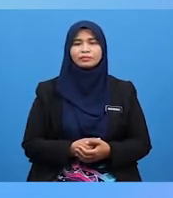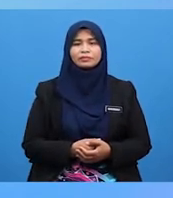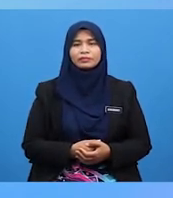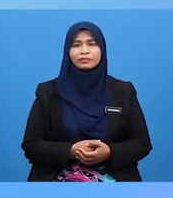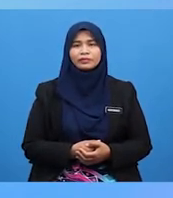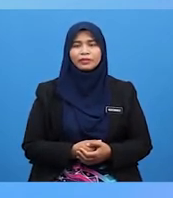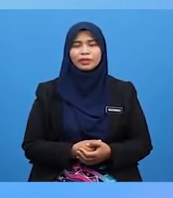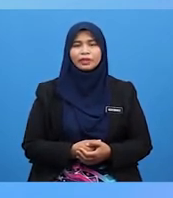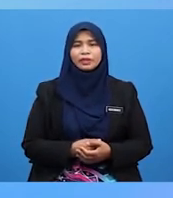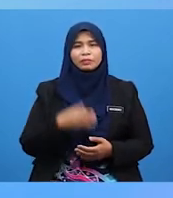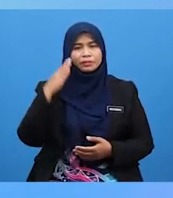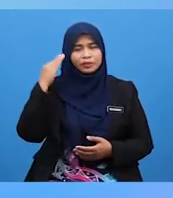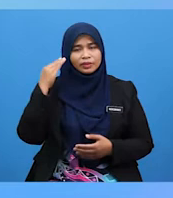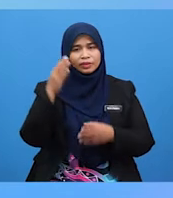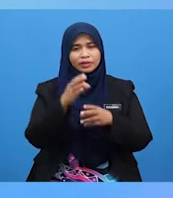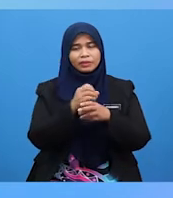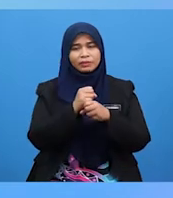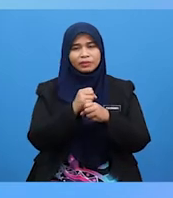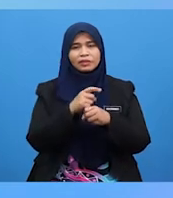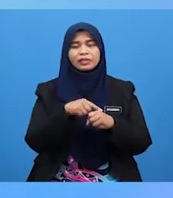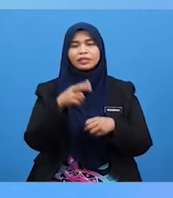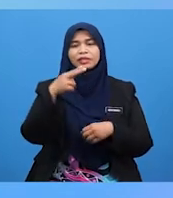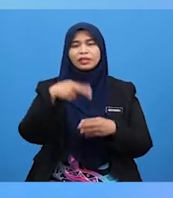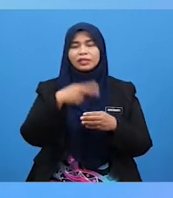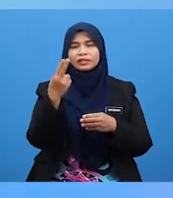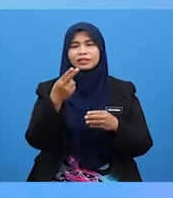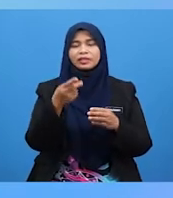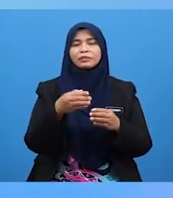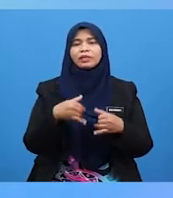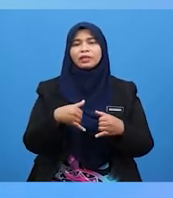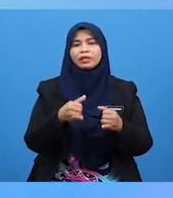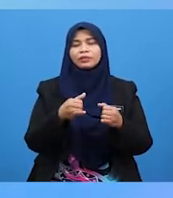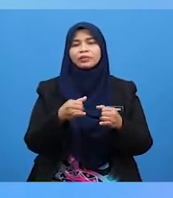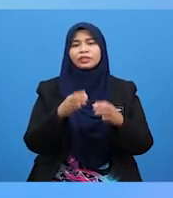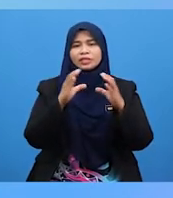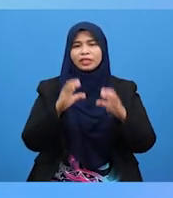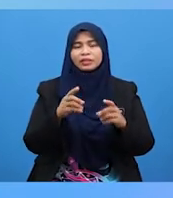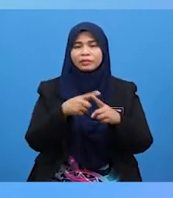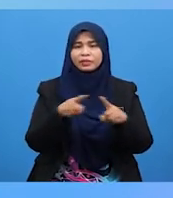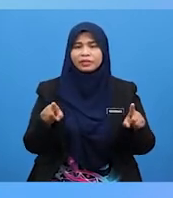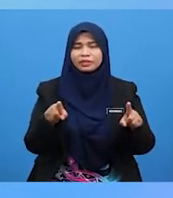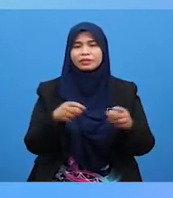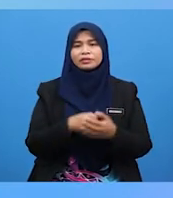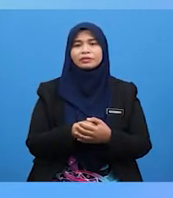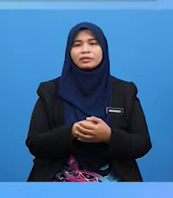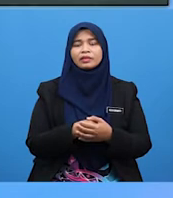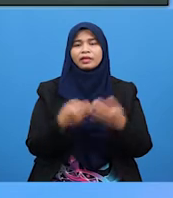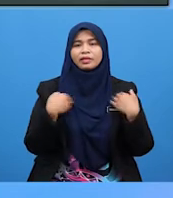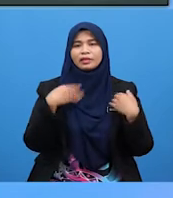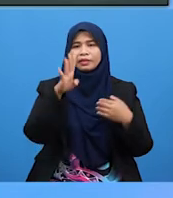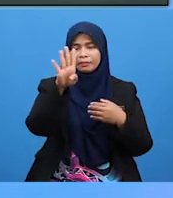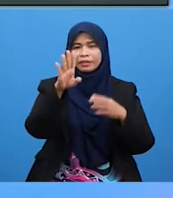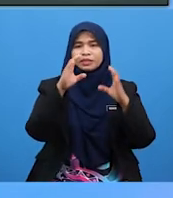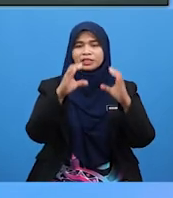Bunyi dapat dihasilkan melalui cara yang berbeza. Terdapat empat